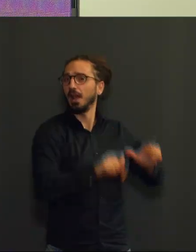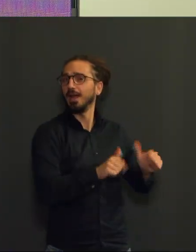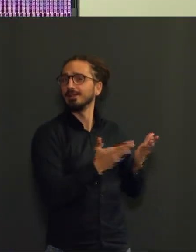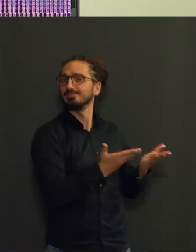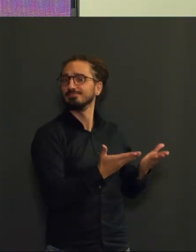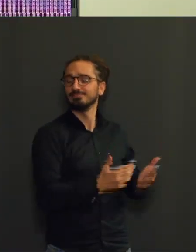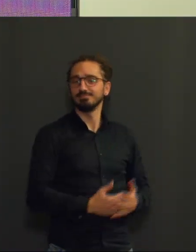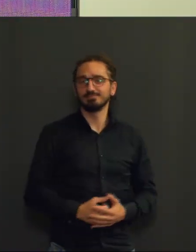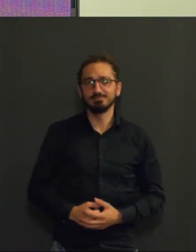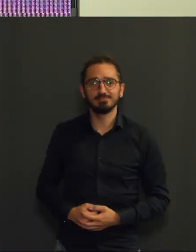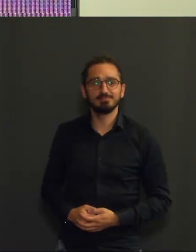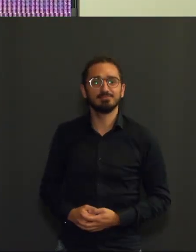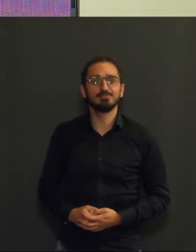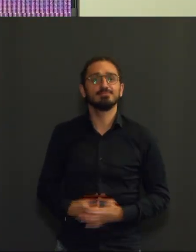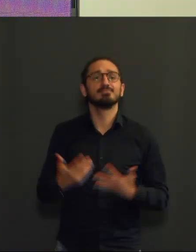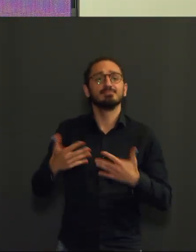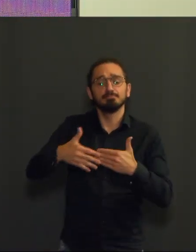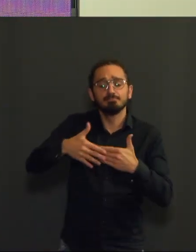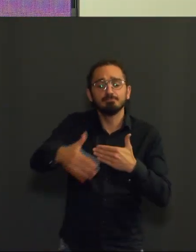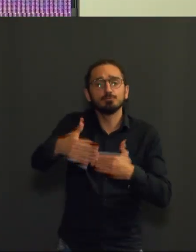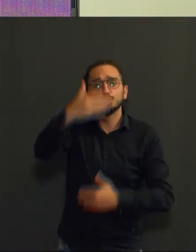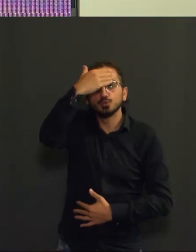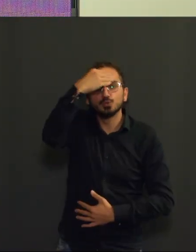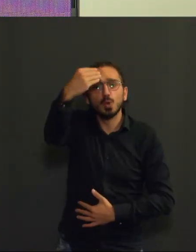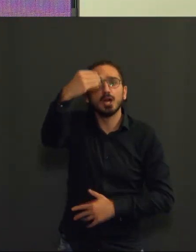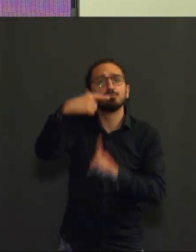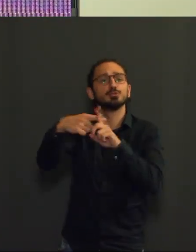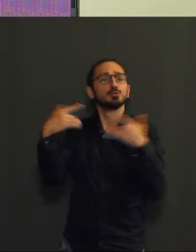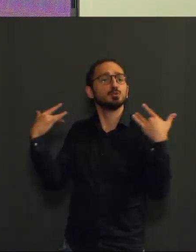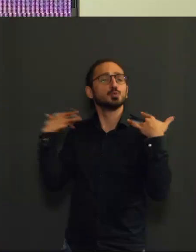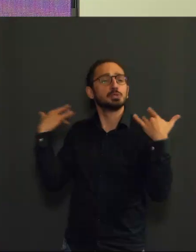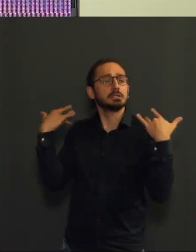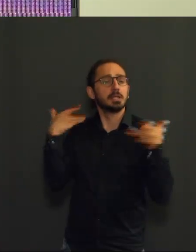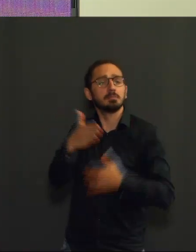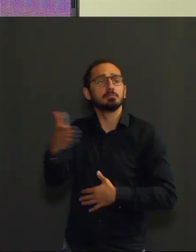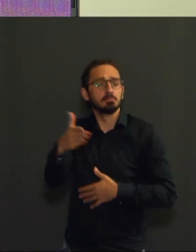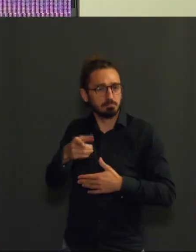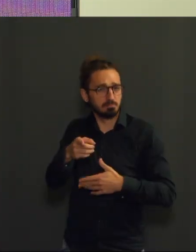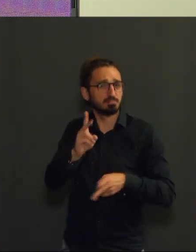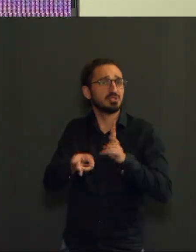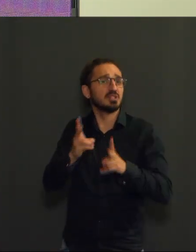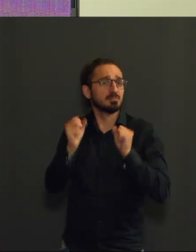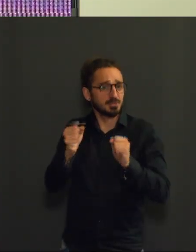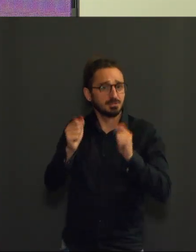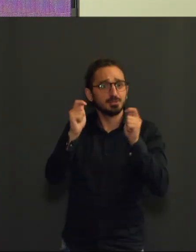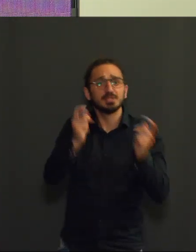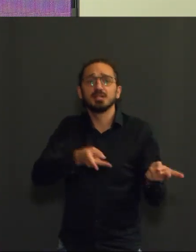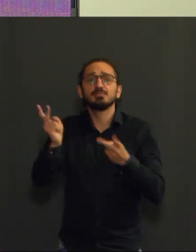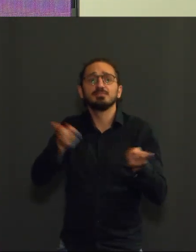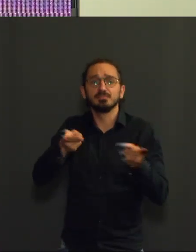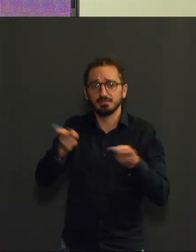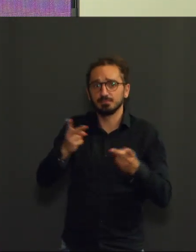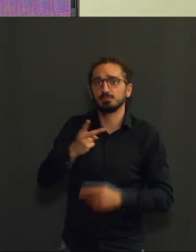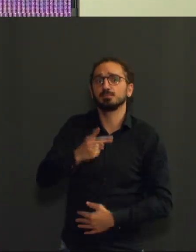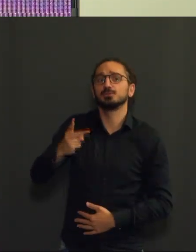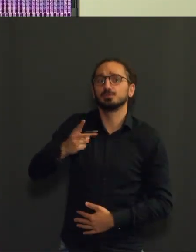début juillet, une augmentation des hospitalisations, si l'extension des contacts, qui va d'ailleurs bientôt être permis à